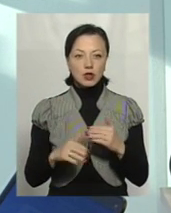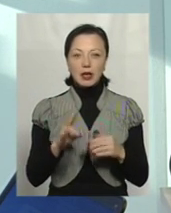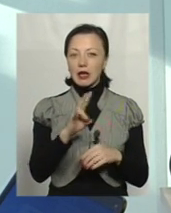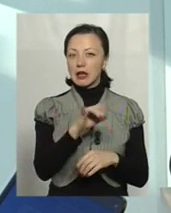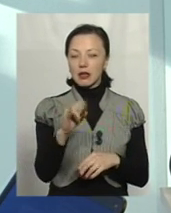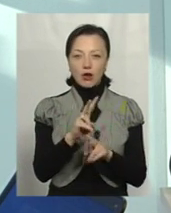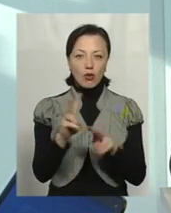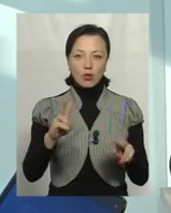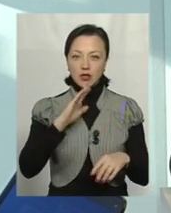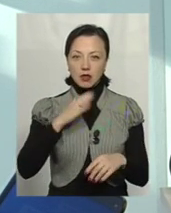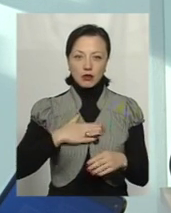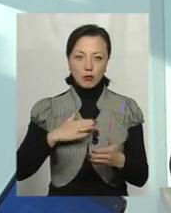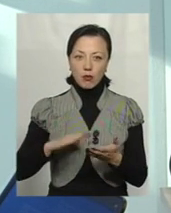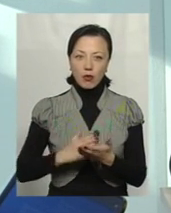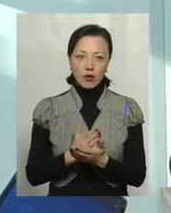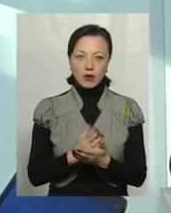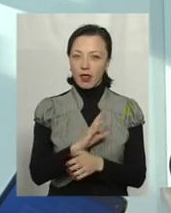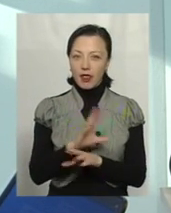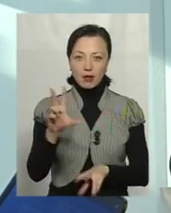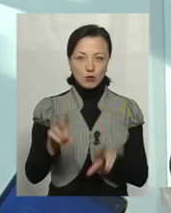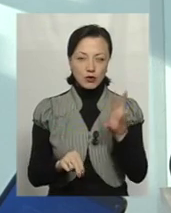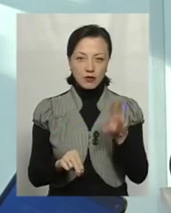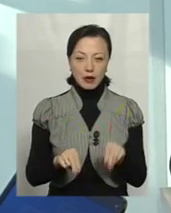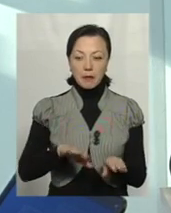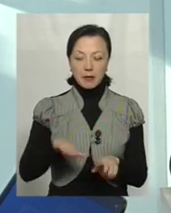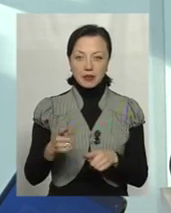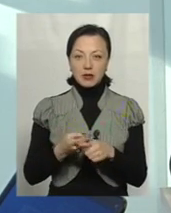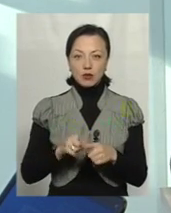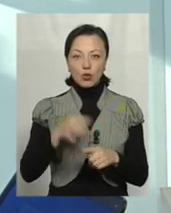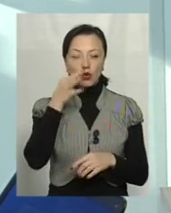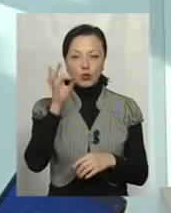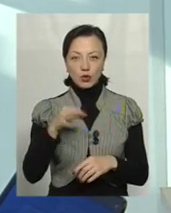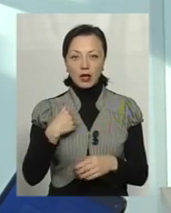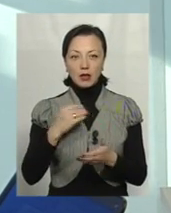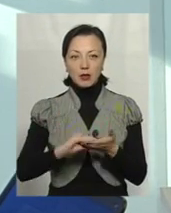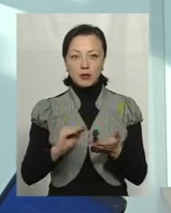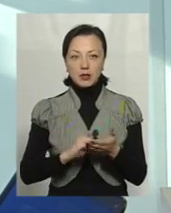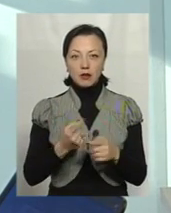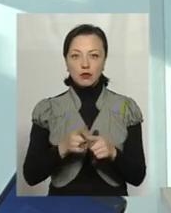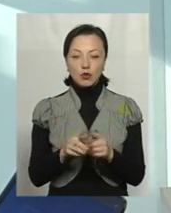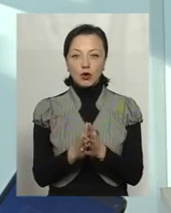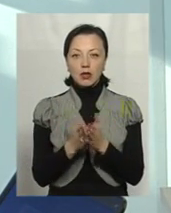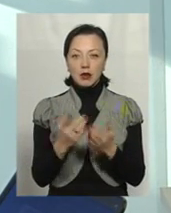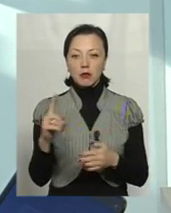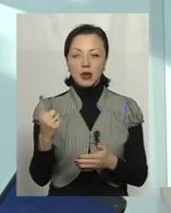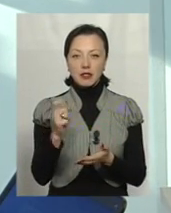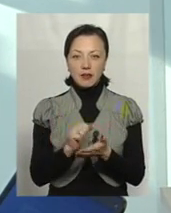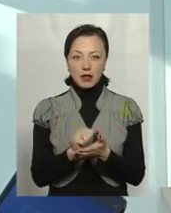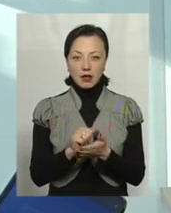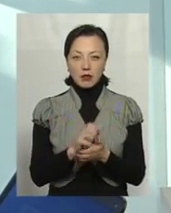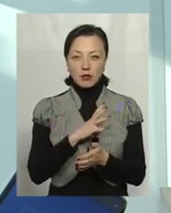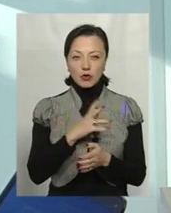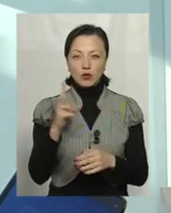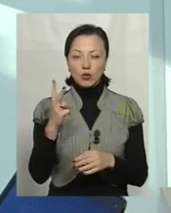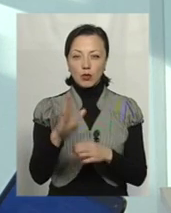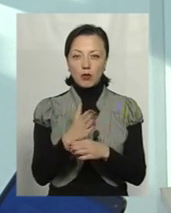на кого з нашого політикуму не сподіваюсь. Саме після цього досвіду я і написав цю книгу, перше видання, вийшло в